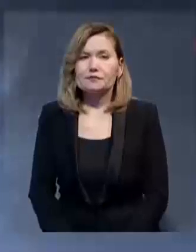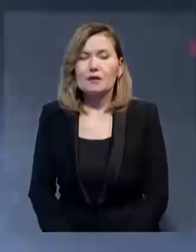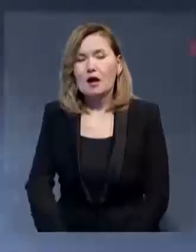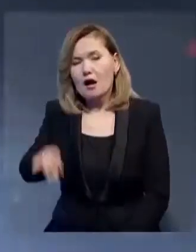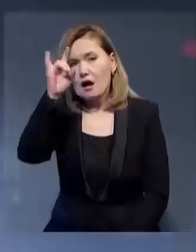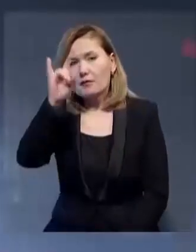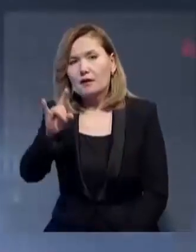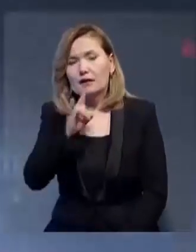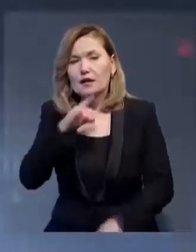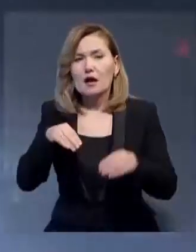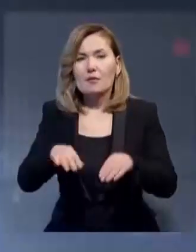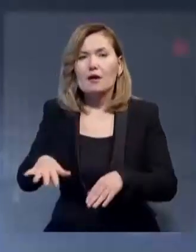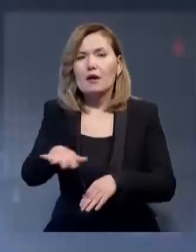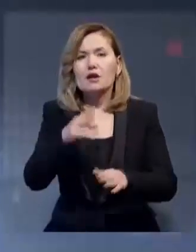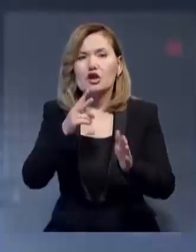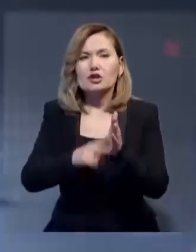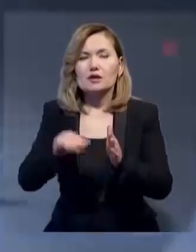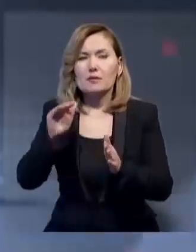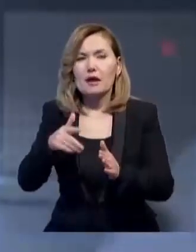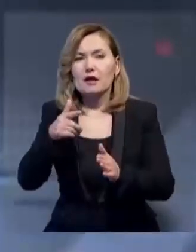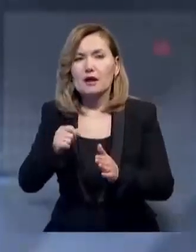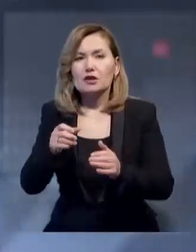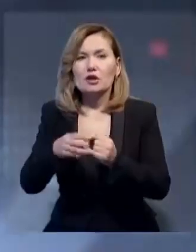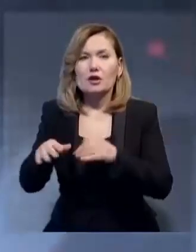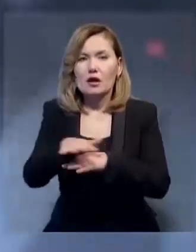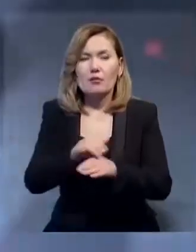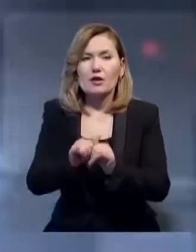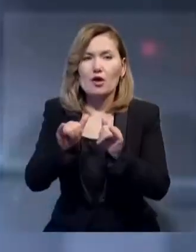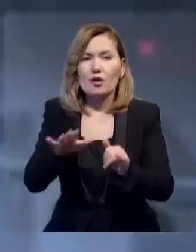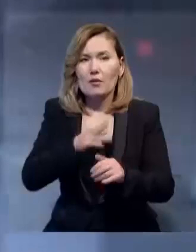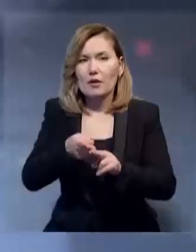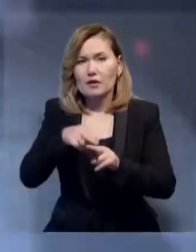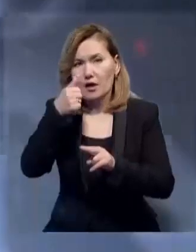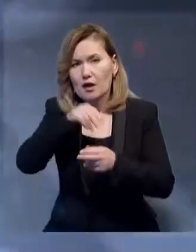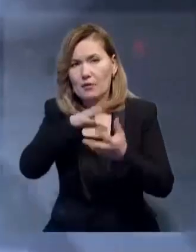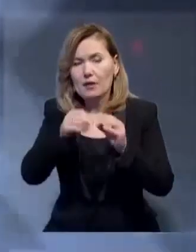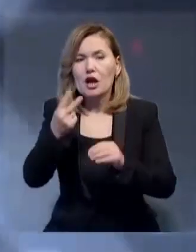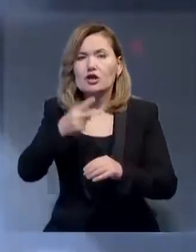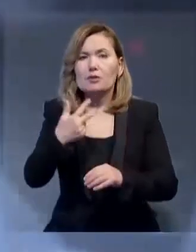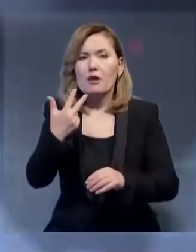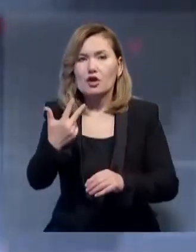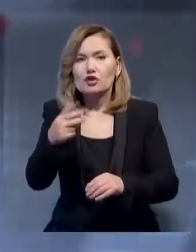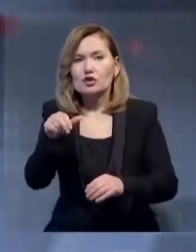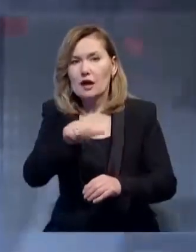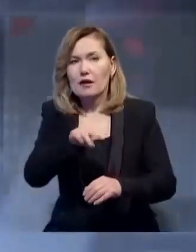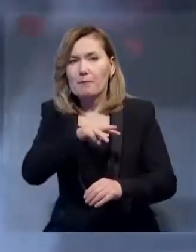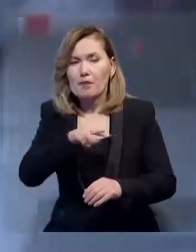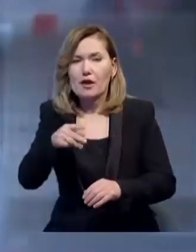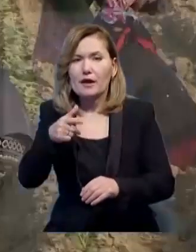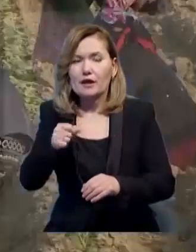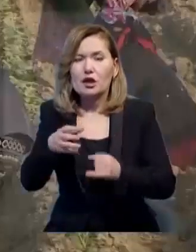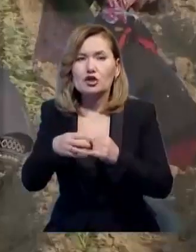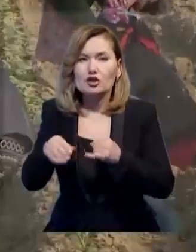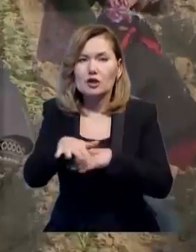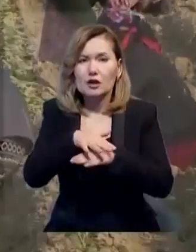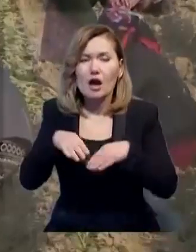Еліміздің егі салғаптары 70 мүн гектарға жуық аумаққа олғайда. Бел жалпы 23 жар миллион гектар жерге егінегілет.